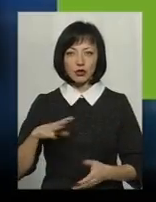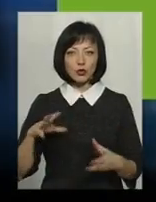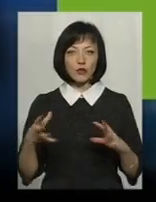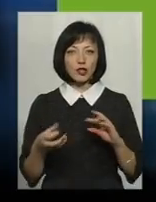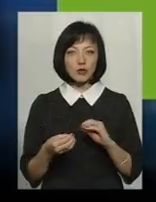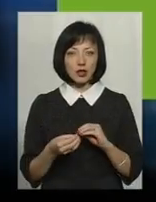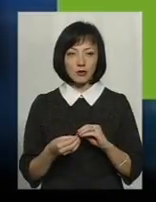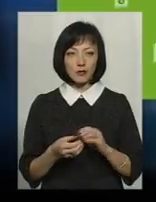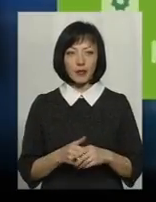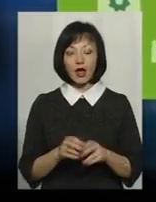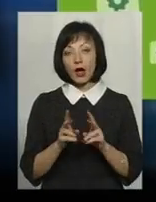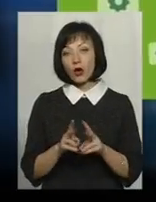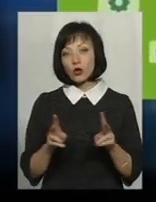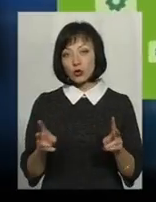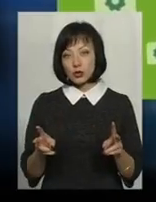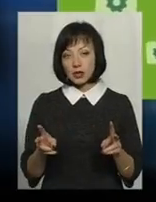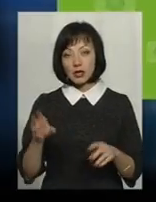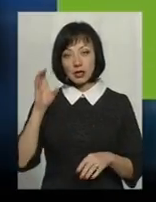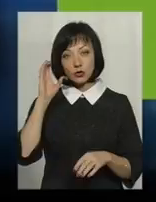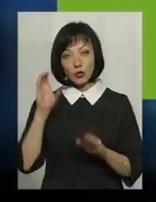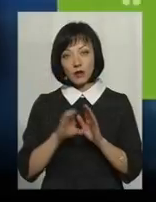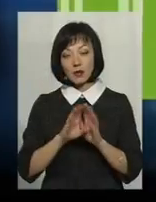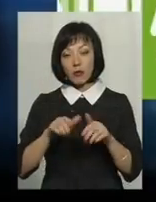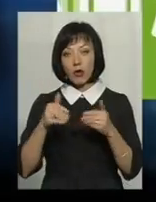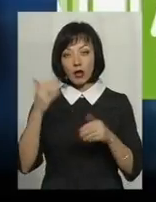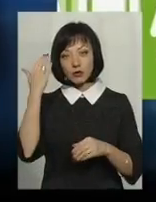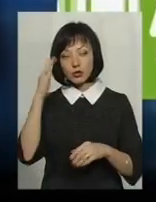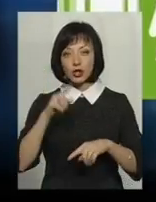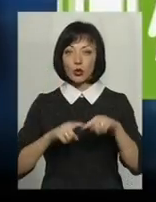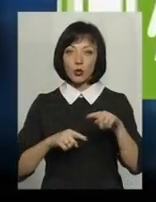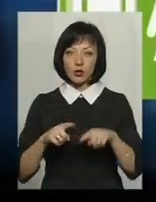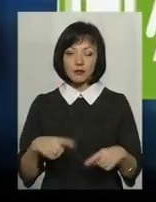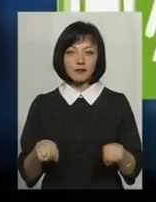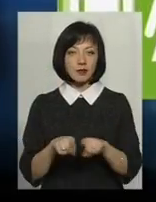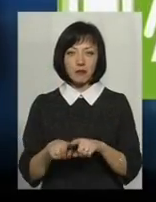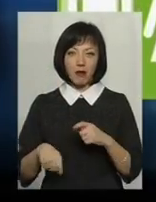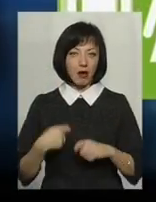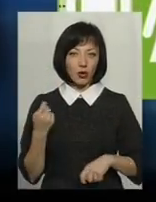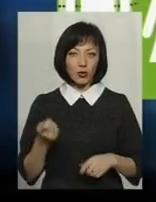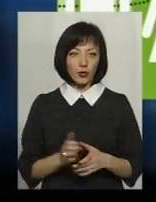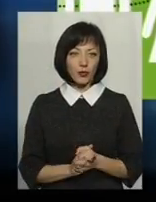результату. Хтось наслухався порад від сторонніх або родичів, та все марно.